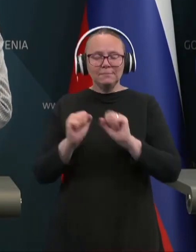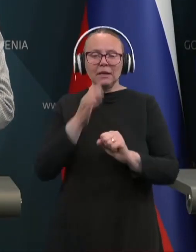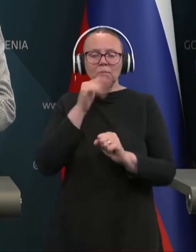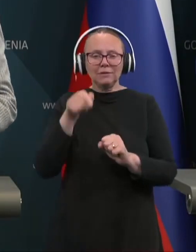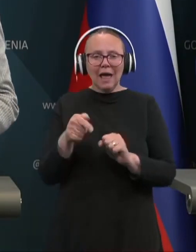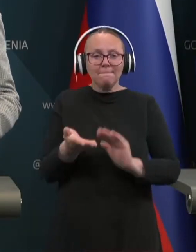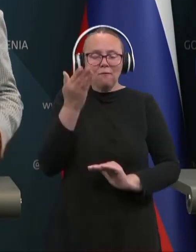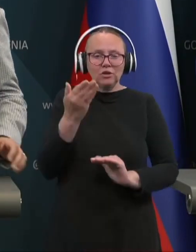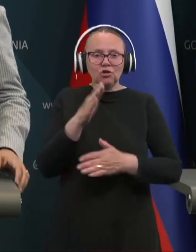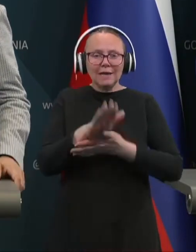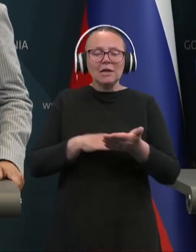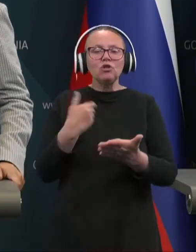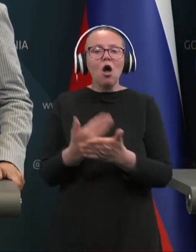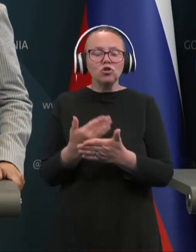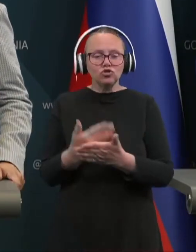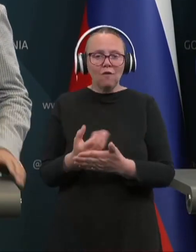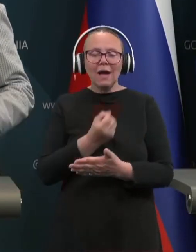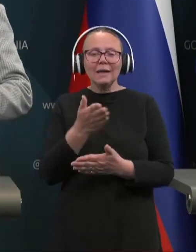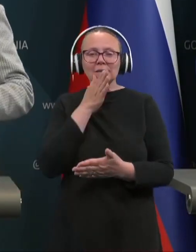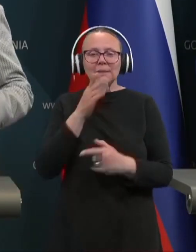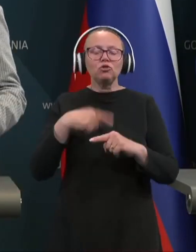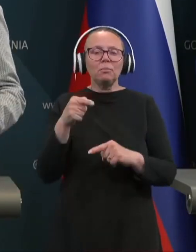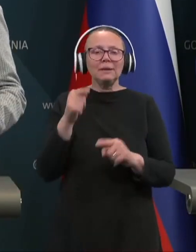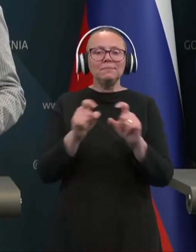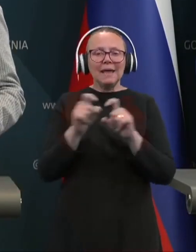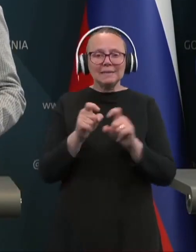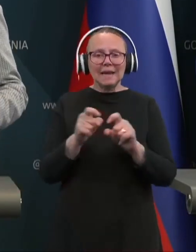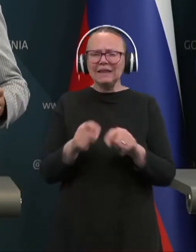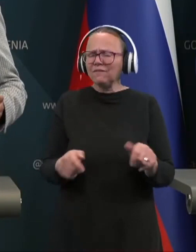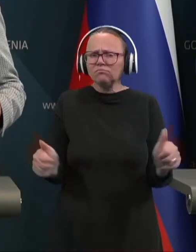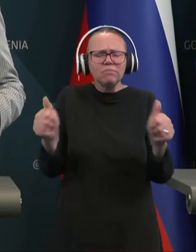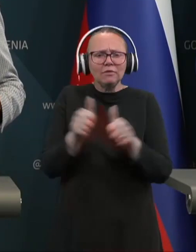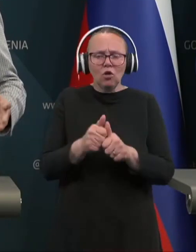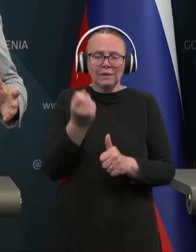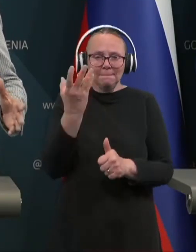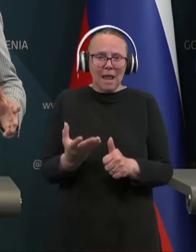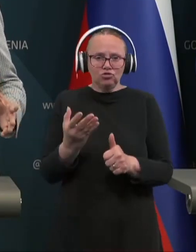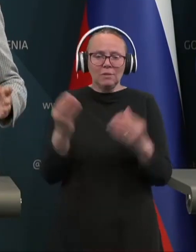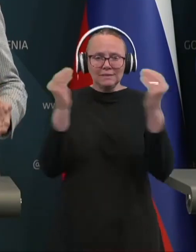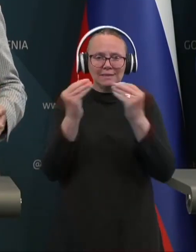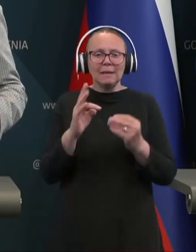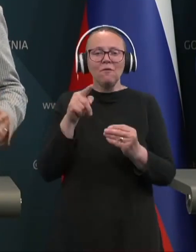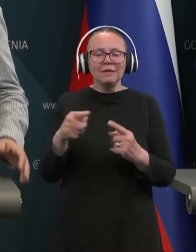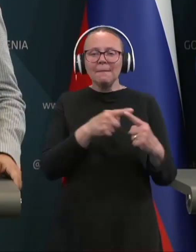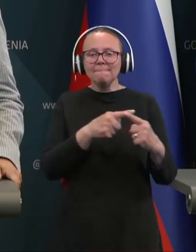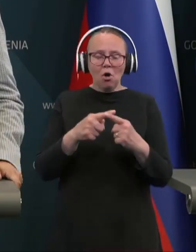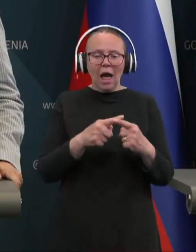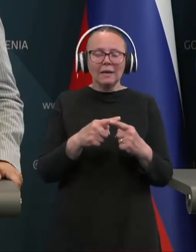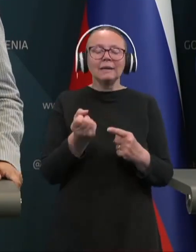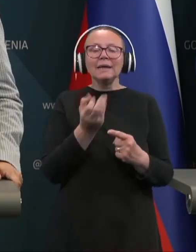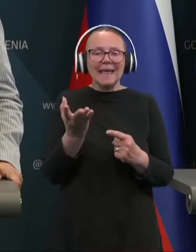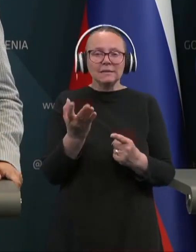za tri začela osnova, kjer se bojo te razredi potem v enotnem plačnem sistemu, v tem pogajanih, kjer smo stebrnih in